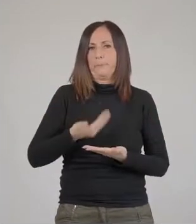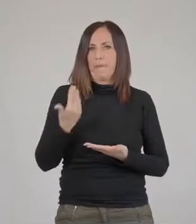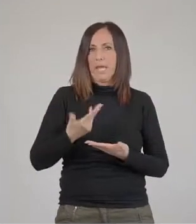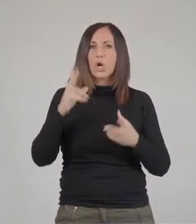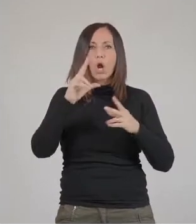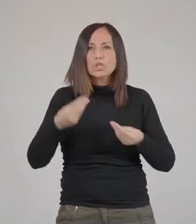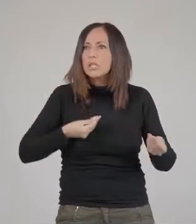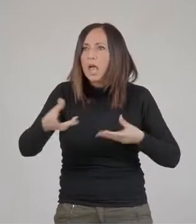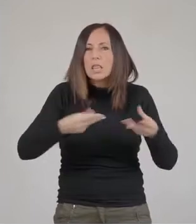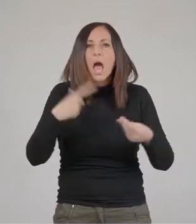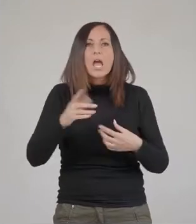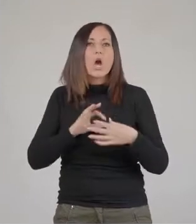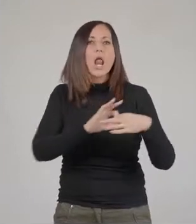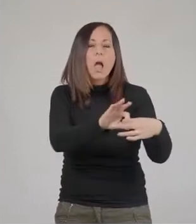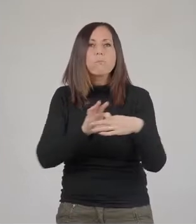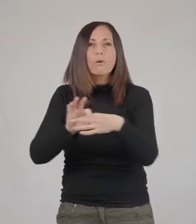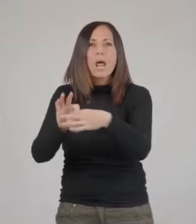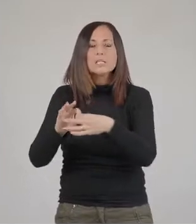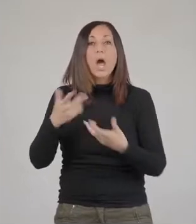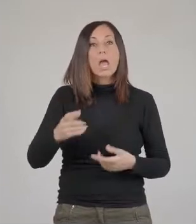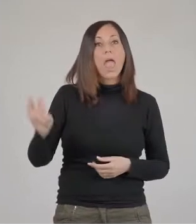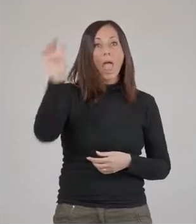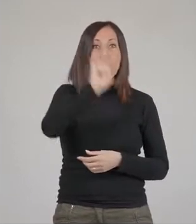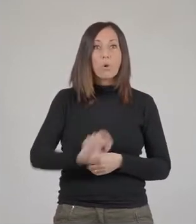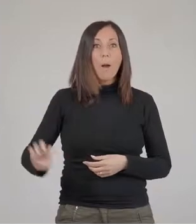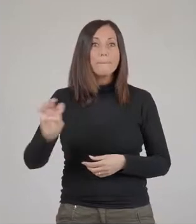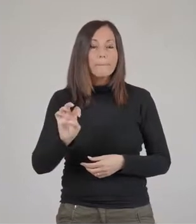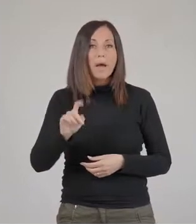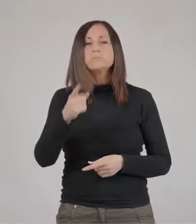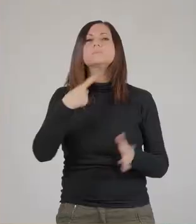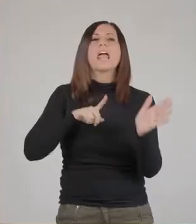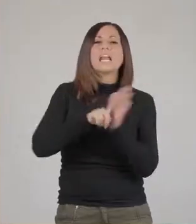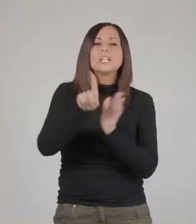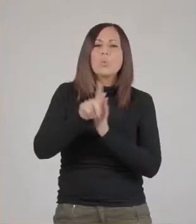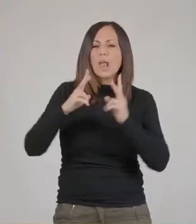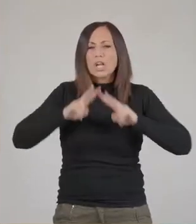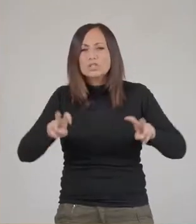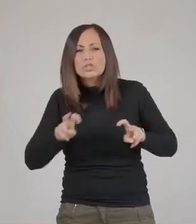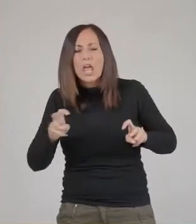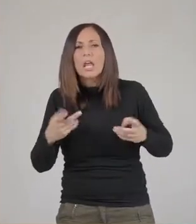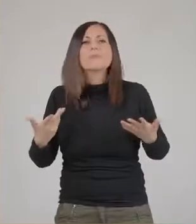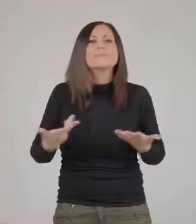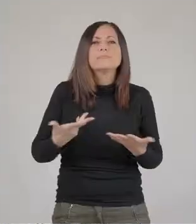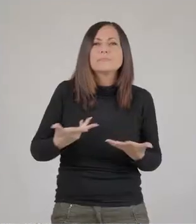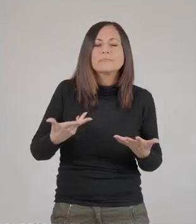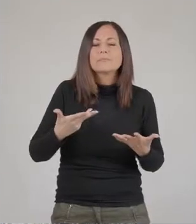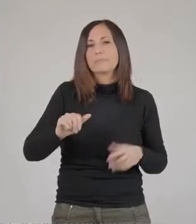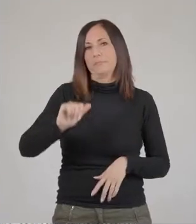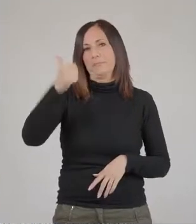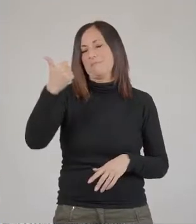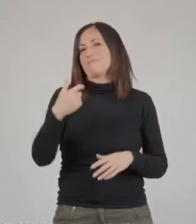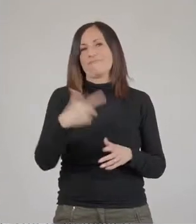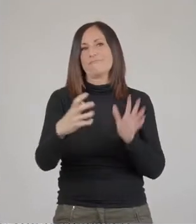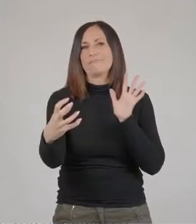e collaborazioni con altre realtà europee. I risultati delle ricerche sono primariamente